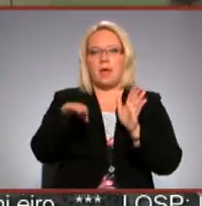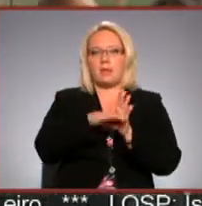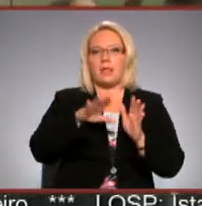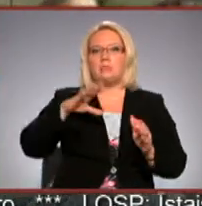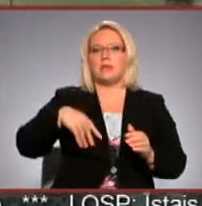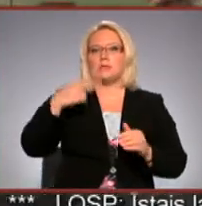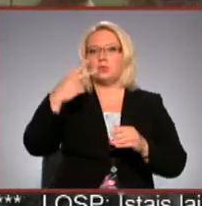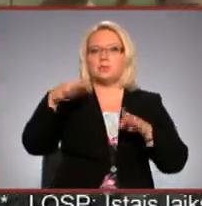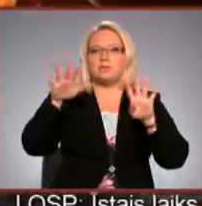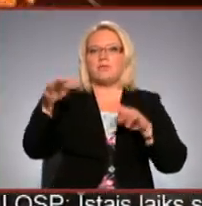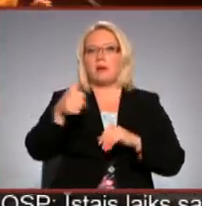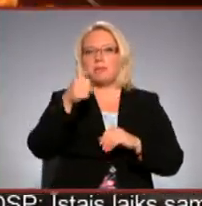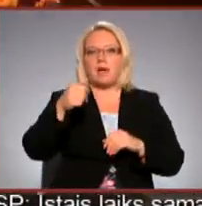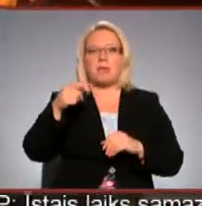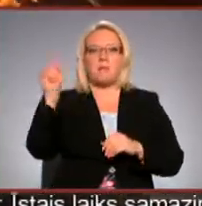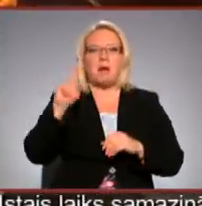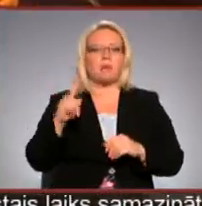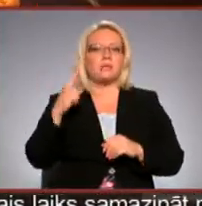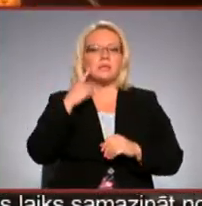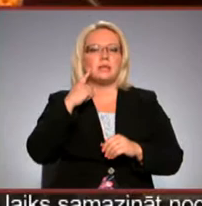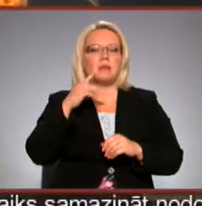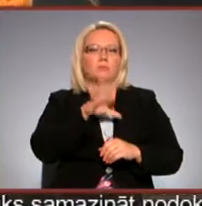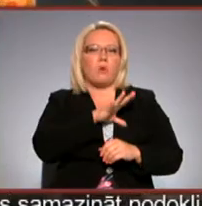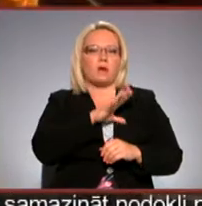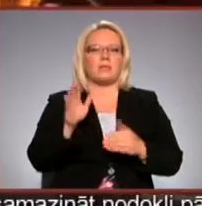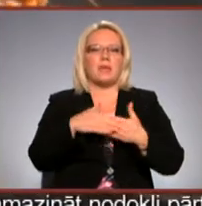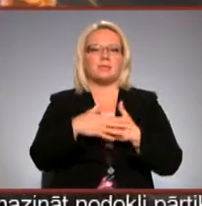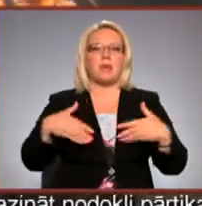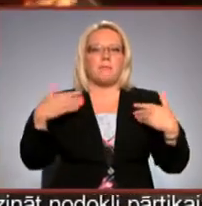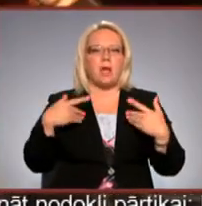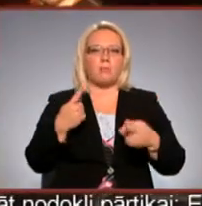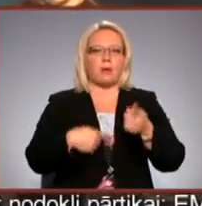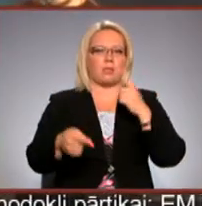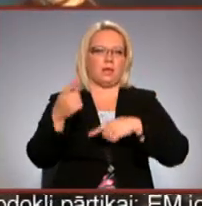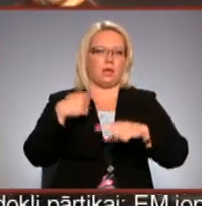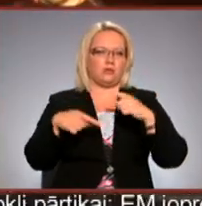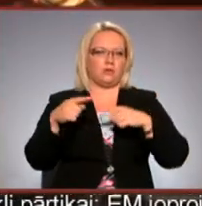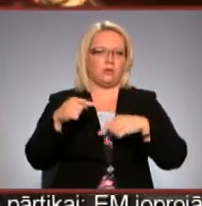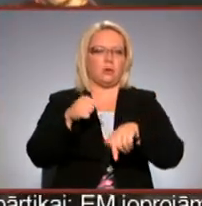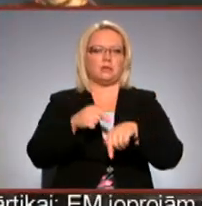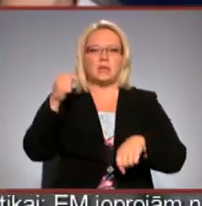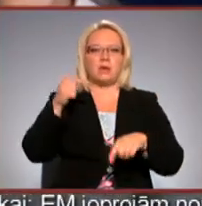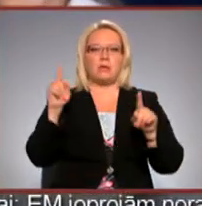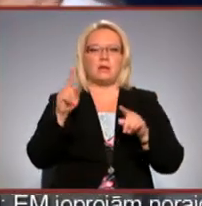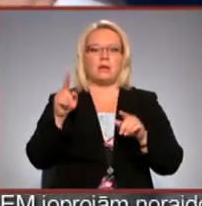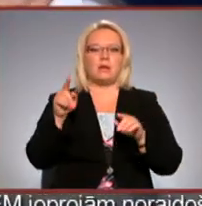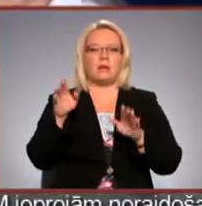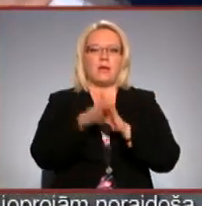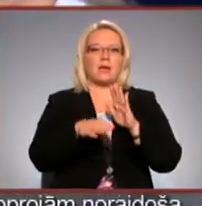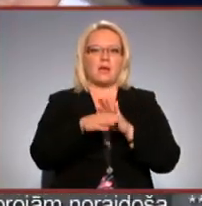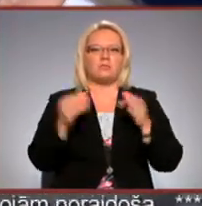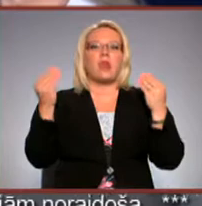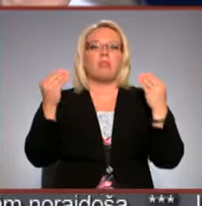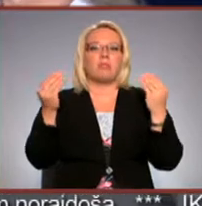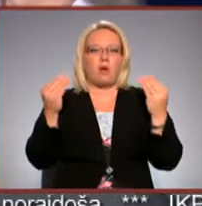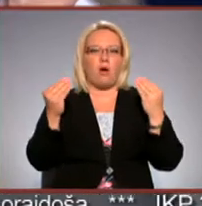29 gadiem Pērkons atkal dzirdams Ogrē un neslēp rieku par atgriešanos. Mūs sajūtas ir vienkārši grandiozas atkal